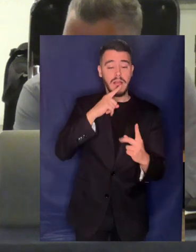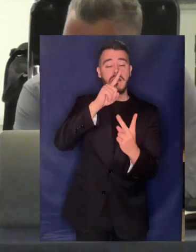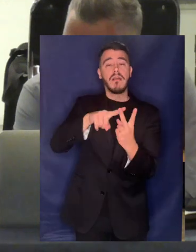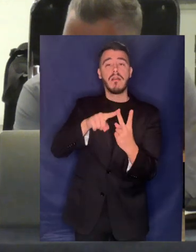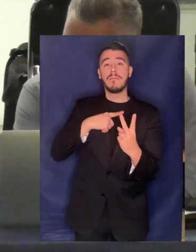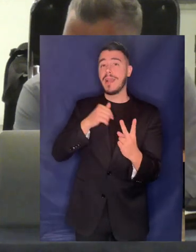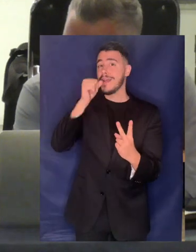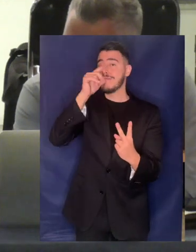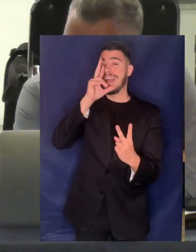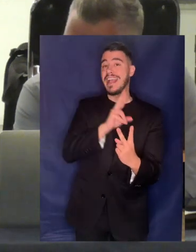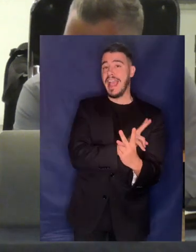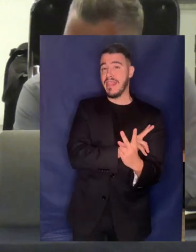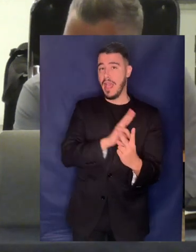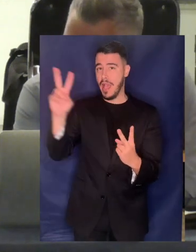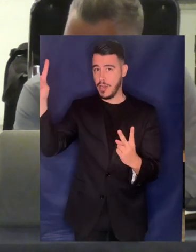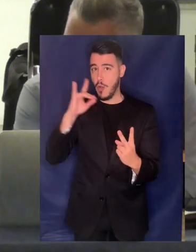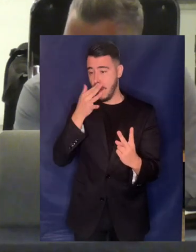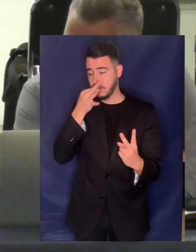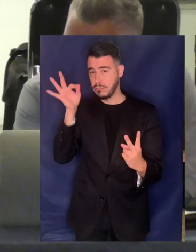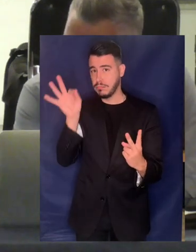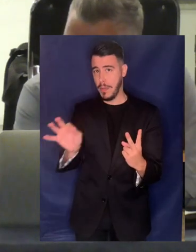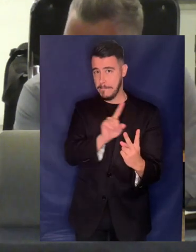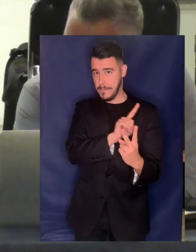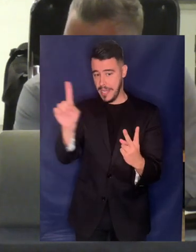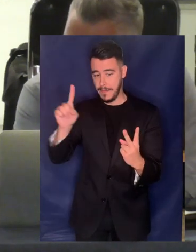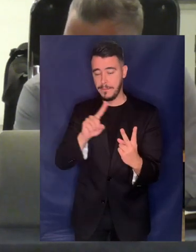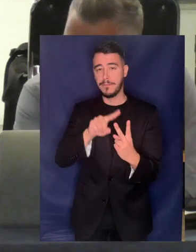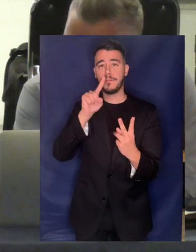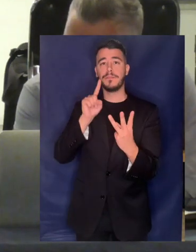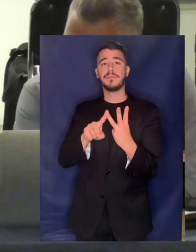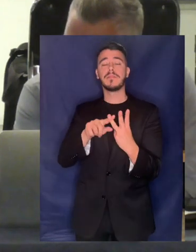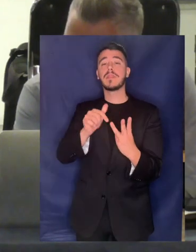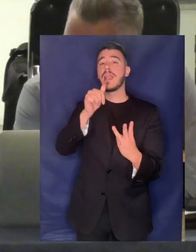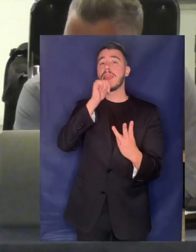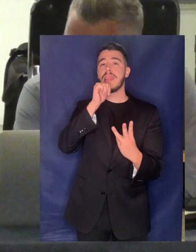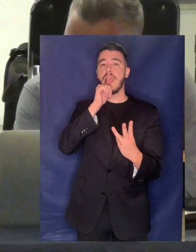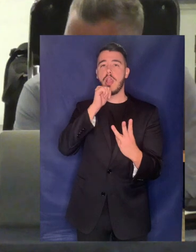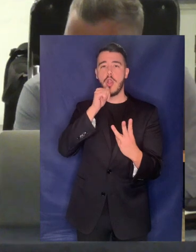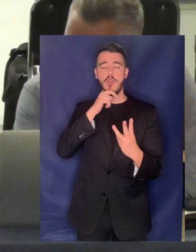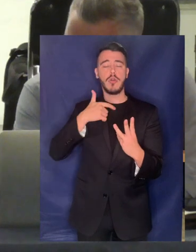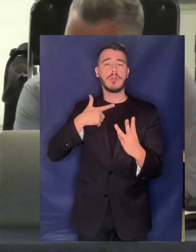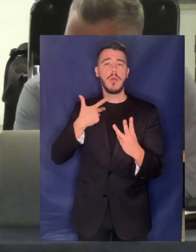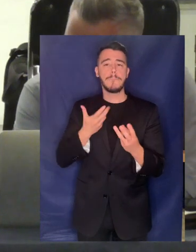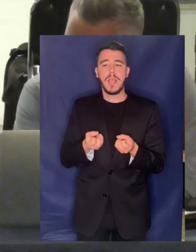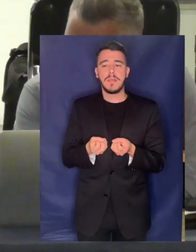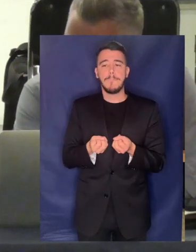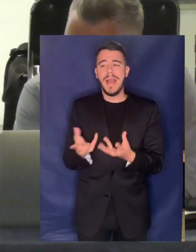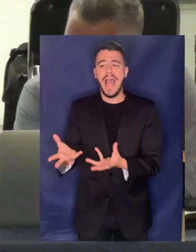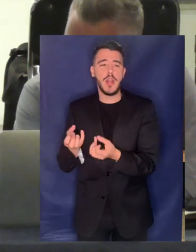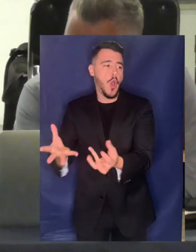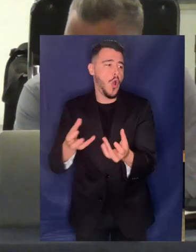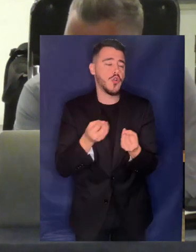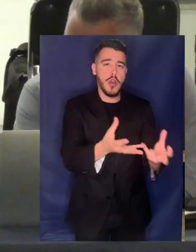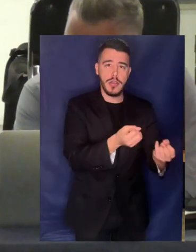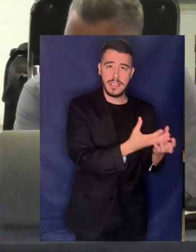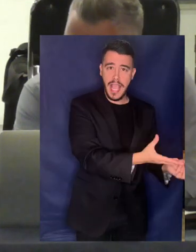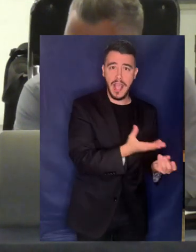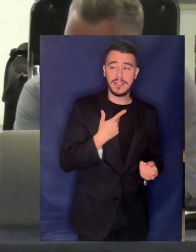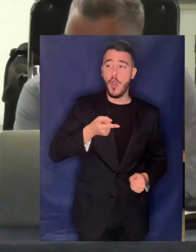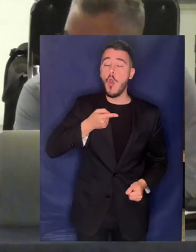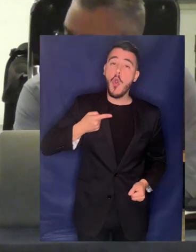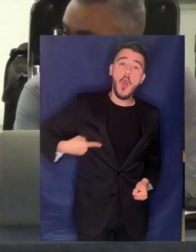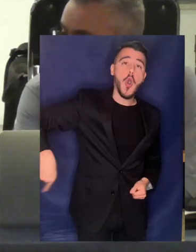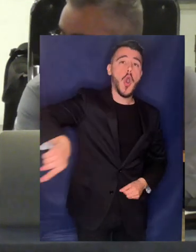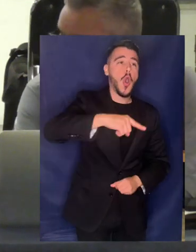καθαρό απαλλαγμένο από κάθε μορφή μόλυνσης Το νερό και οι παροχές του νερού θα πρέπει να είναι προσβάσιμες σε όλους και